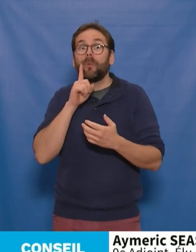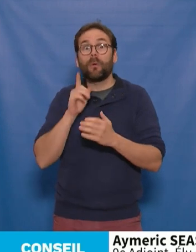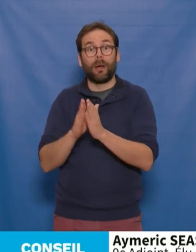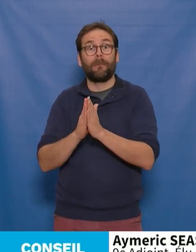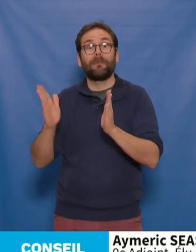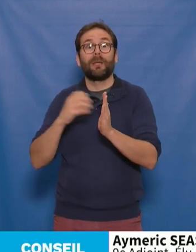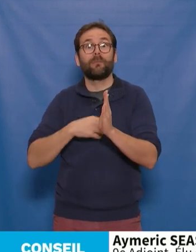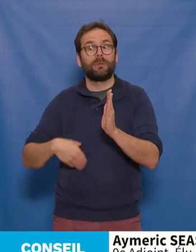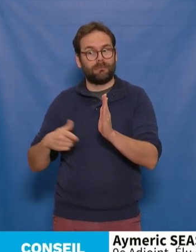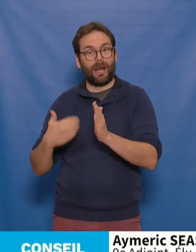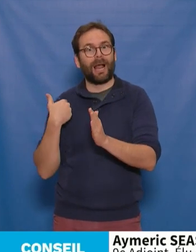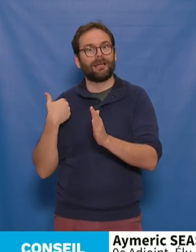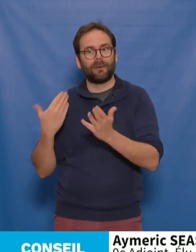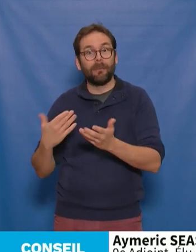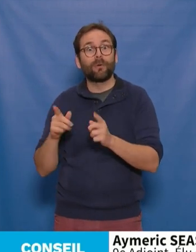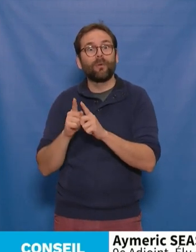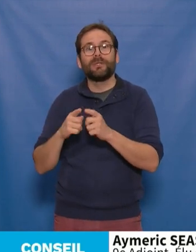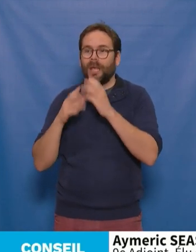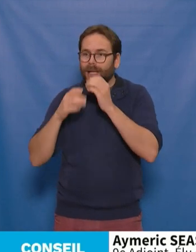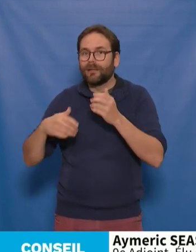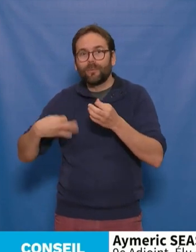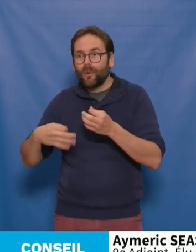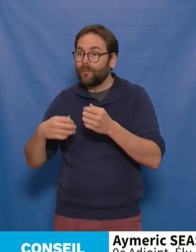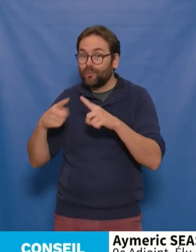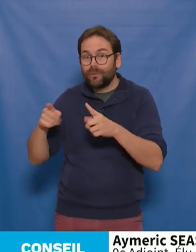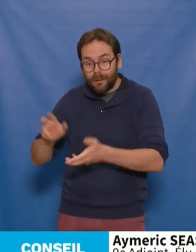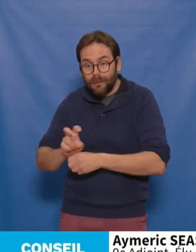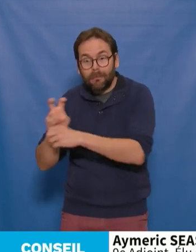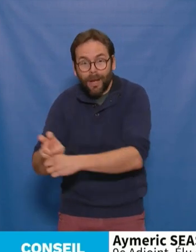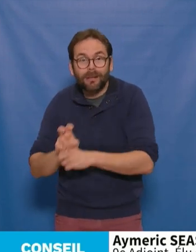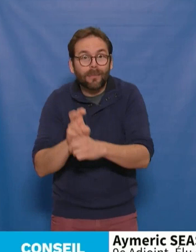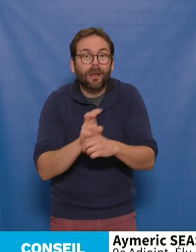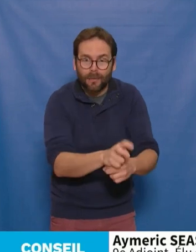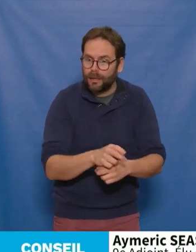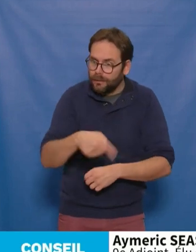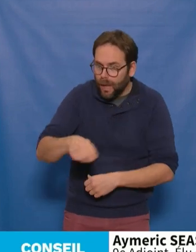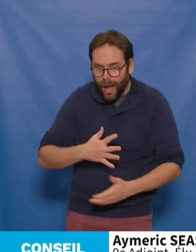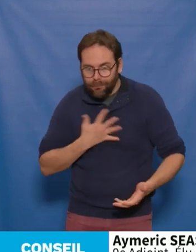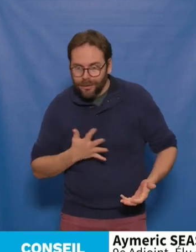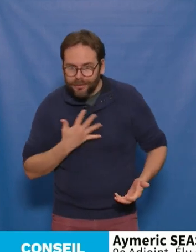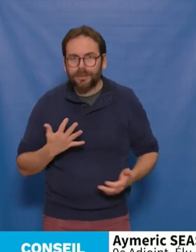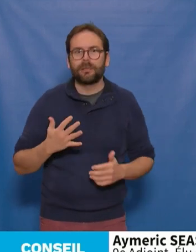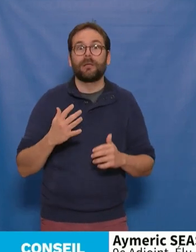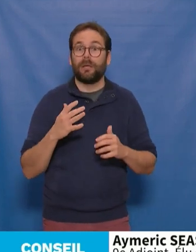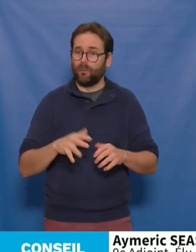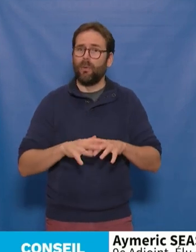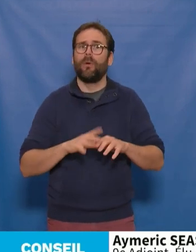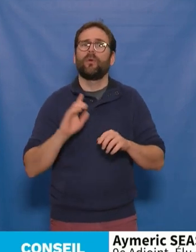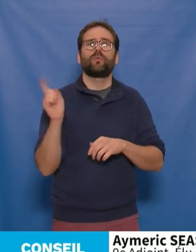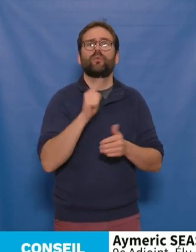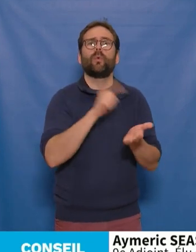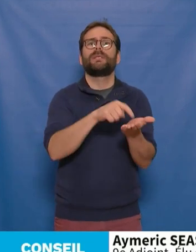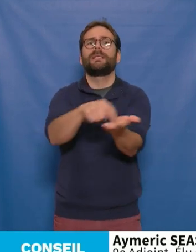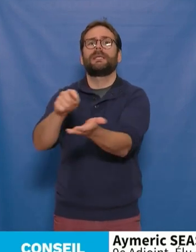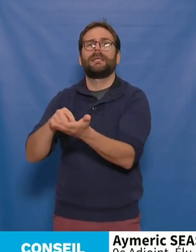peu d'ailleurs prête des instruments de musique, une expérimentation particulièrement appréciée que nous étendons à tous les sites de la